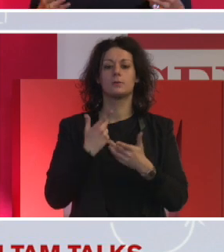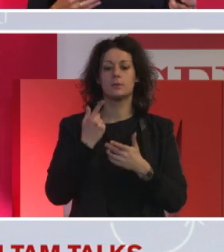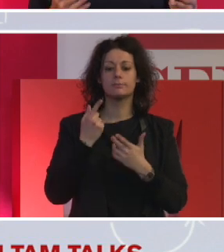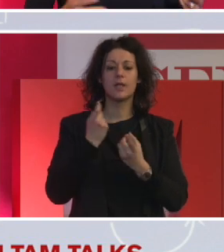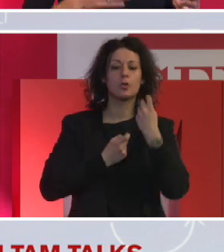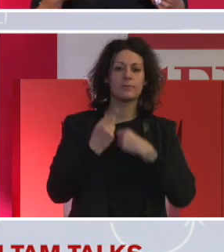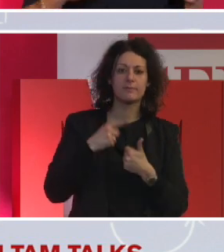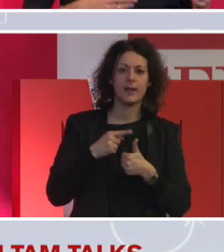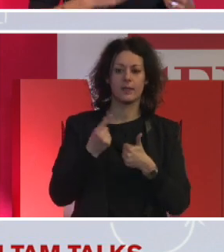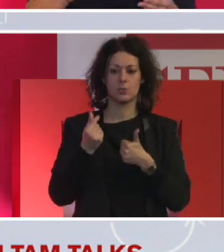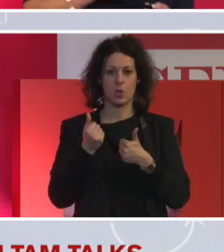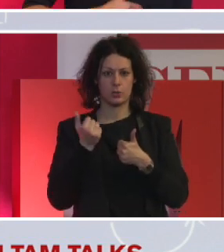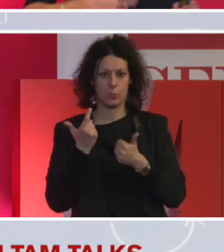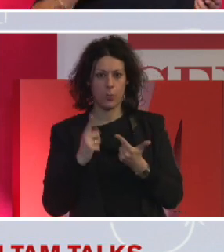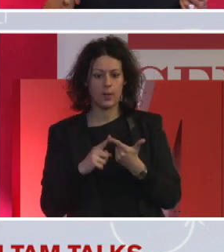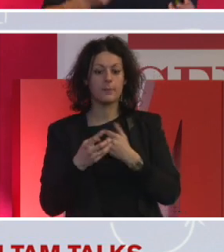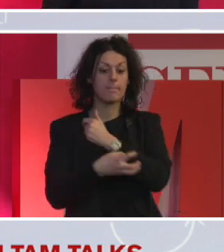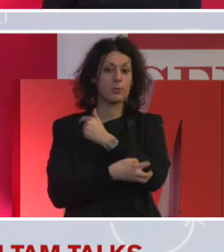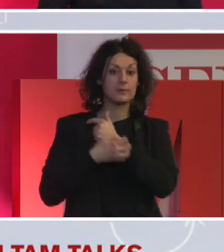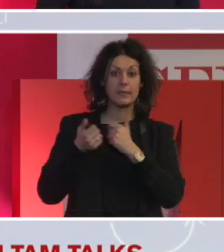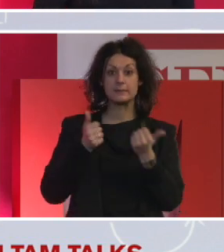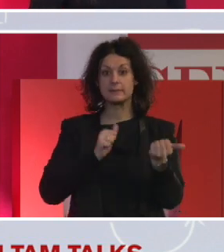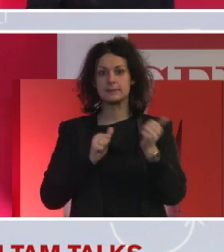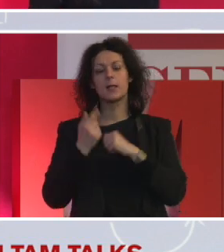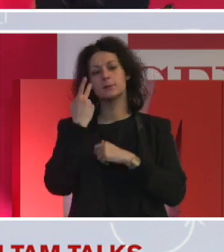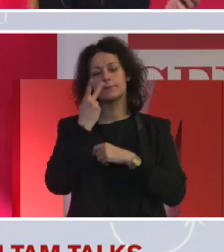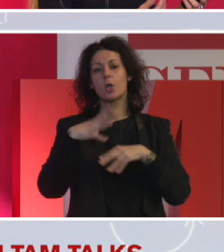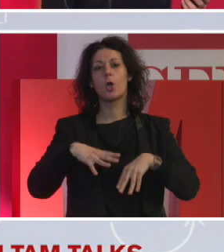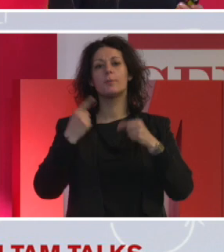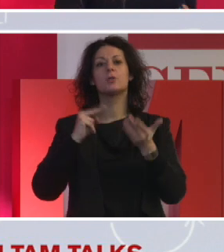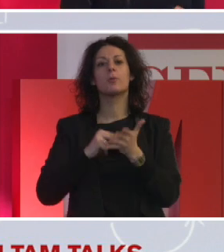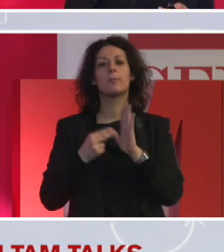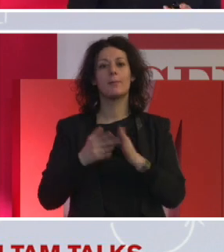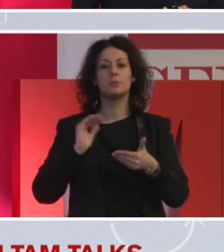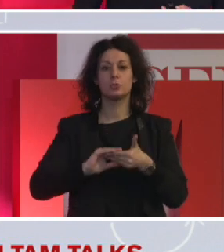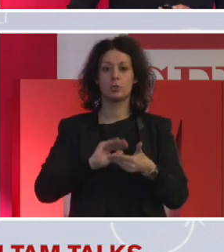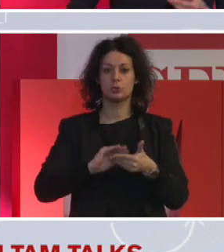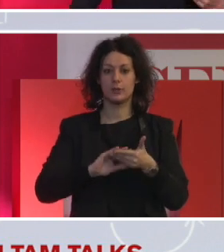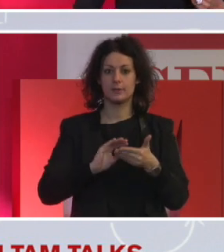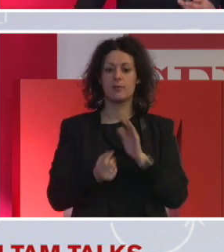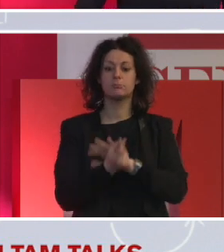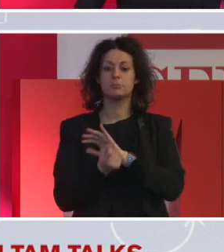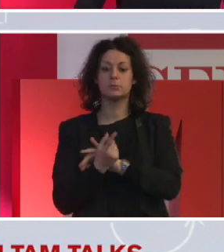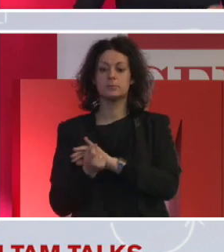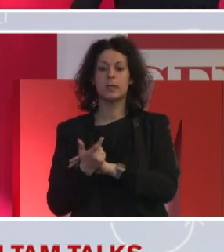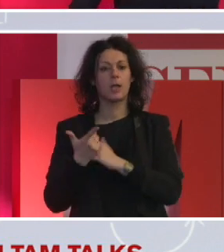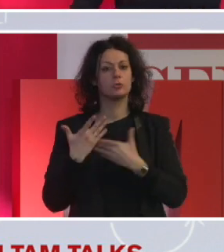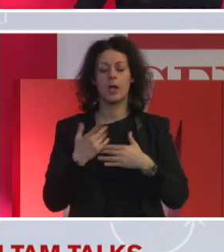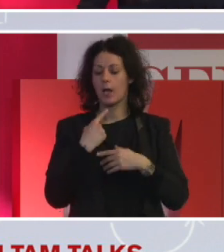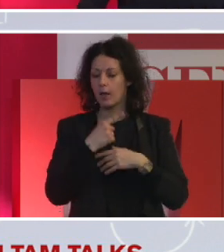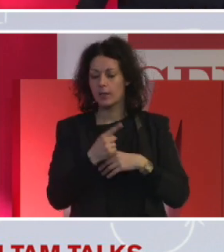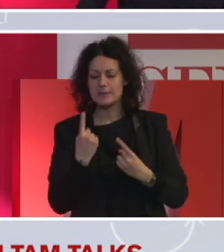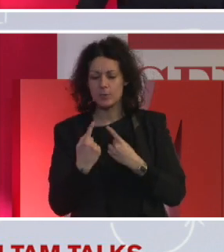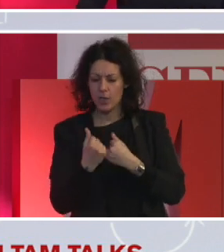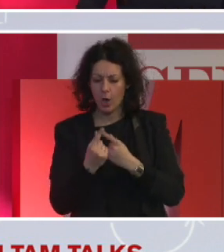problemi all'interno di società, ma anche all'interno del mondo di lavoro, dove sono esclusi di partenza. Perciò,